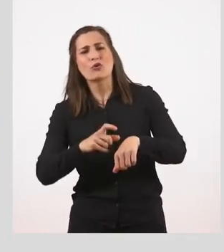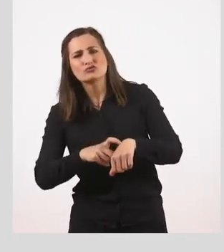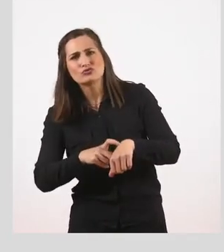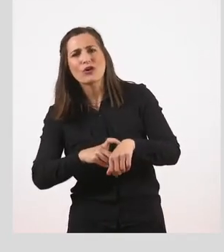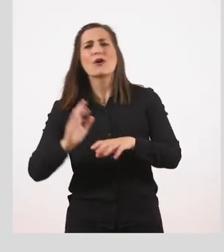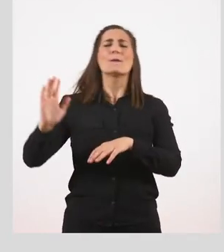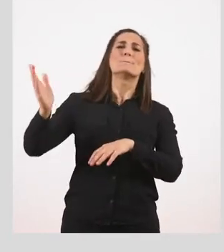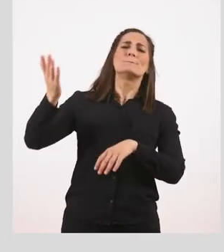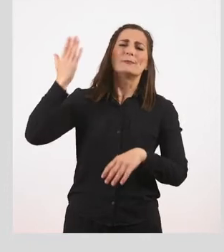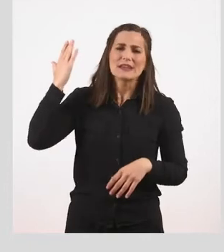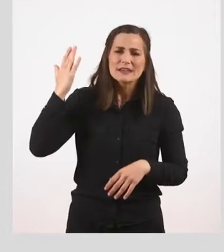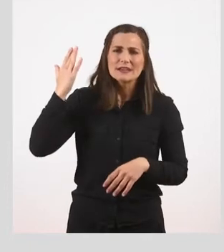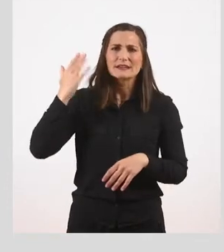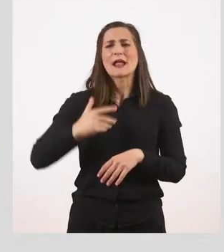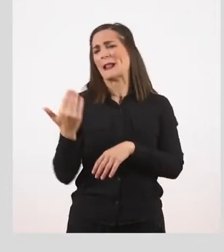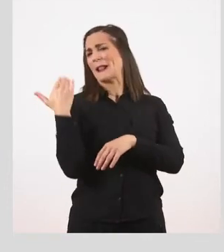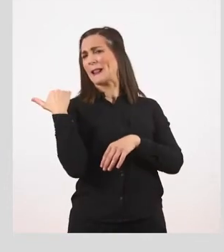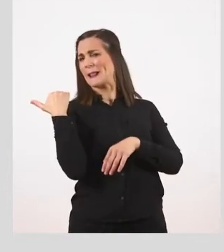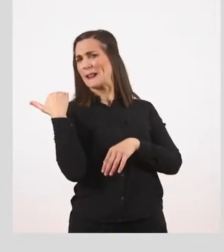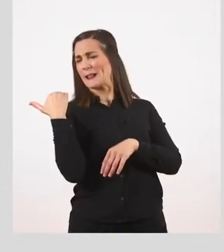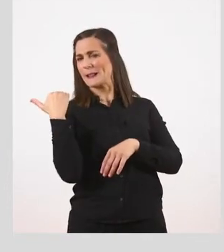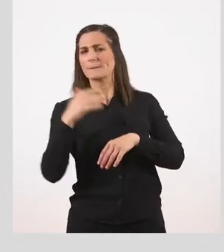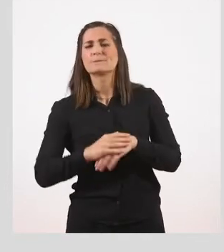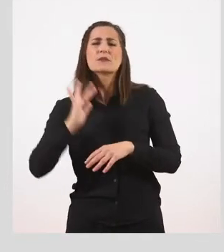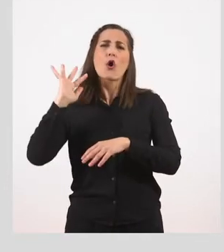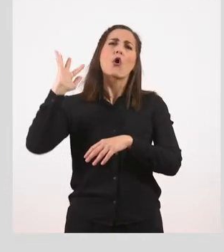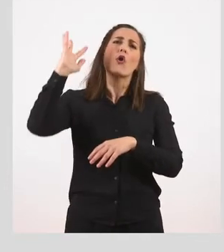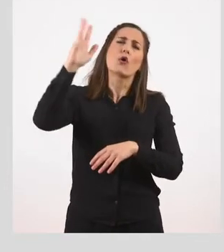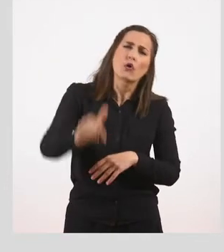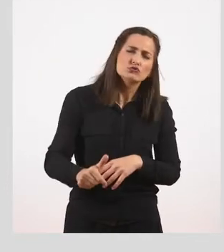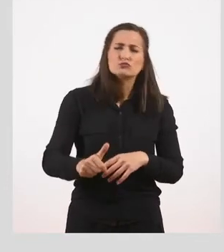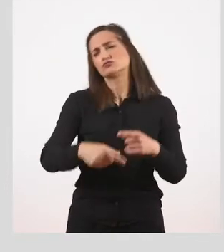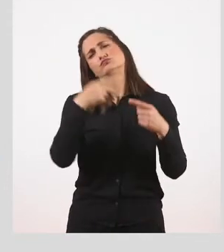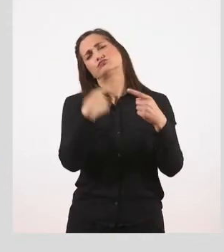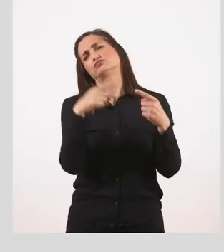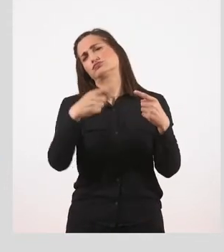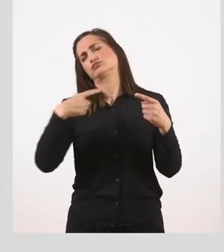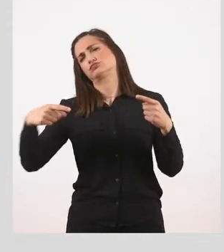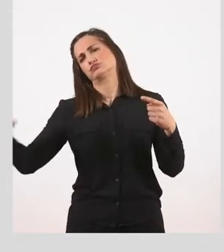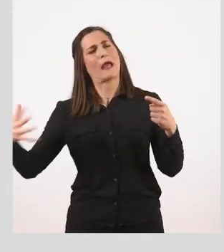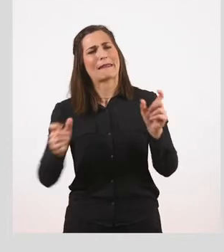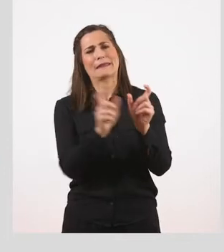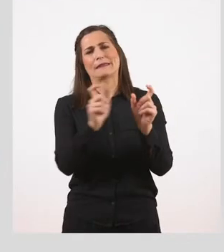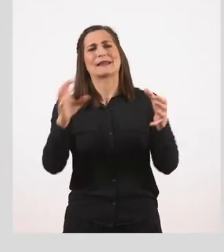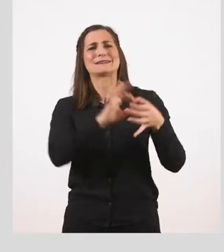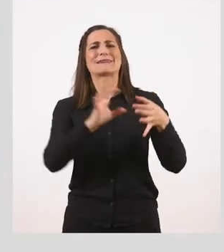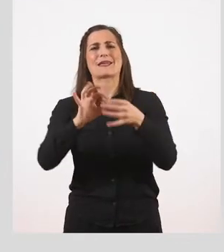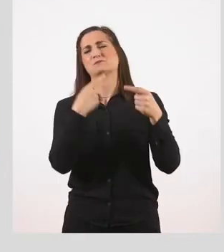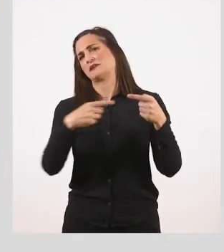αφού, αφότου, πριν, πρινά. Μόλις, πρωτού, ώσπου και πολλοί άλλοι.